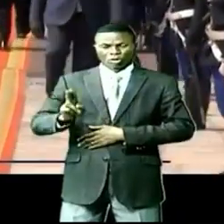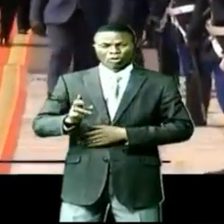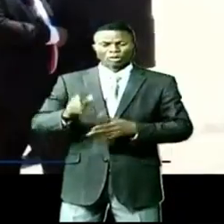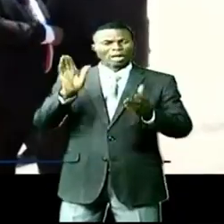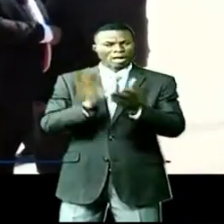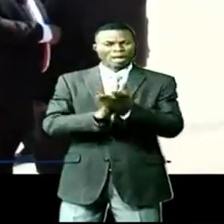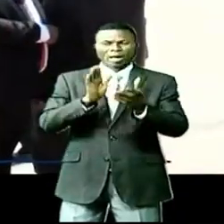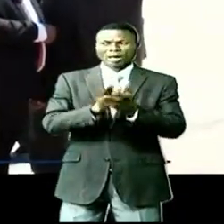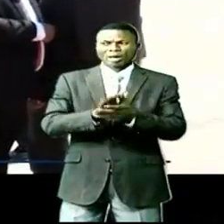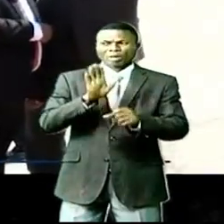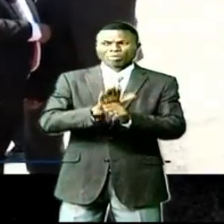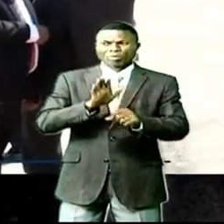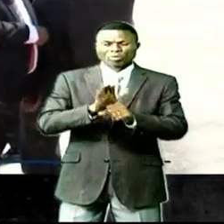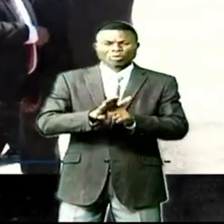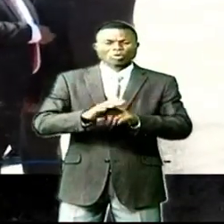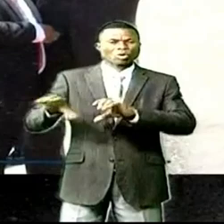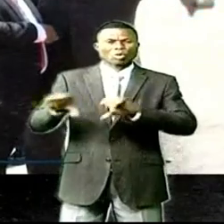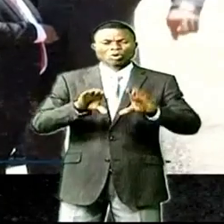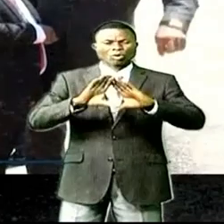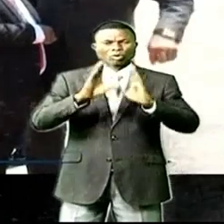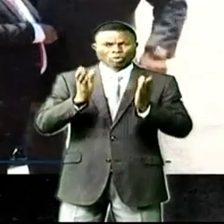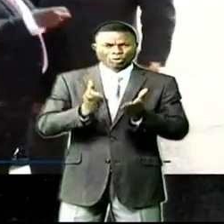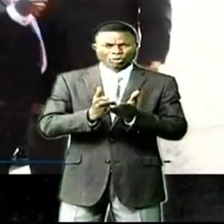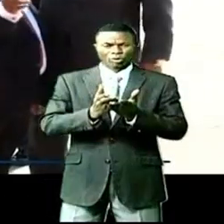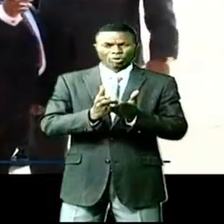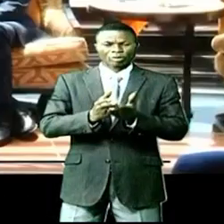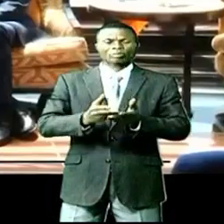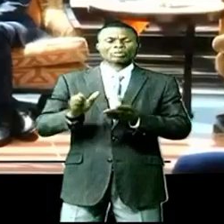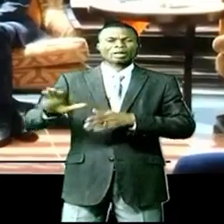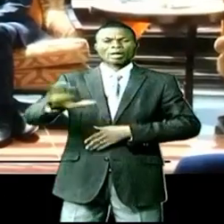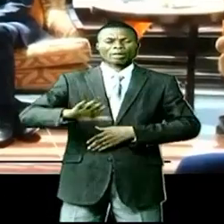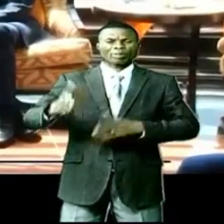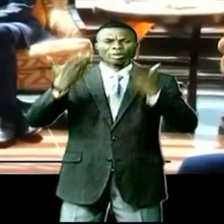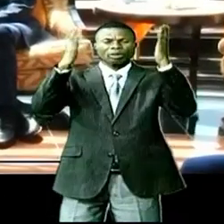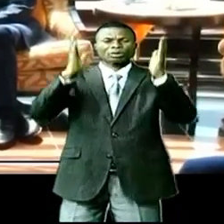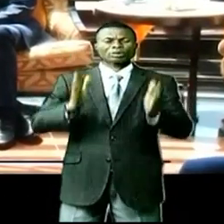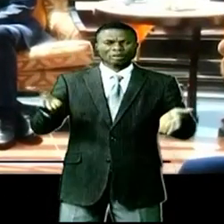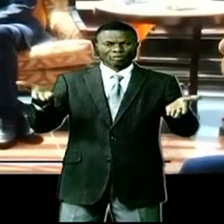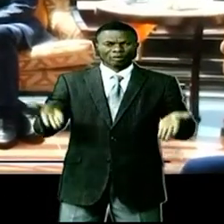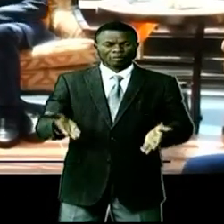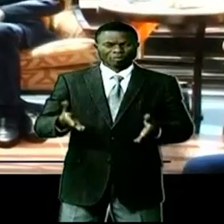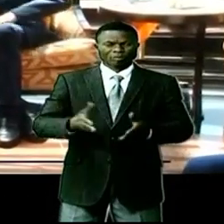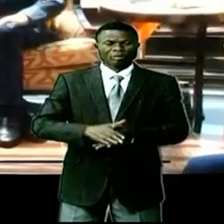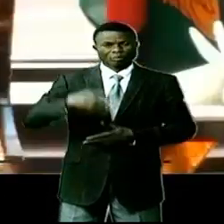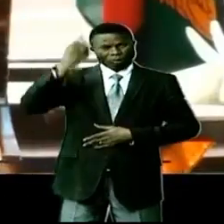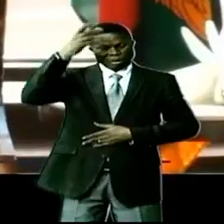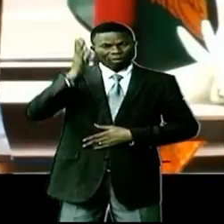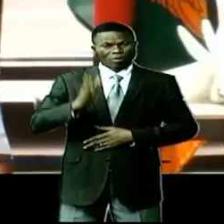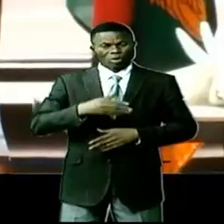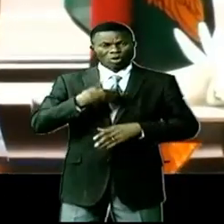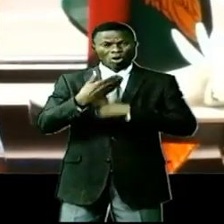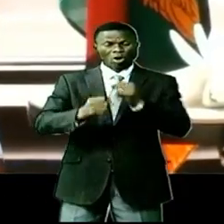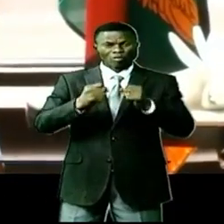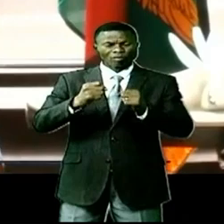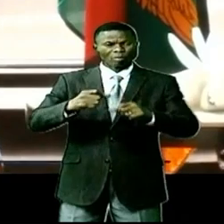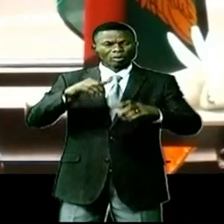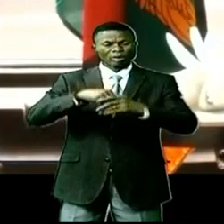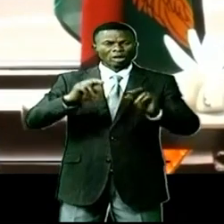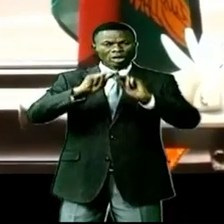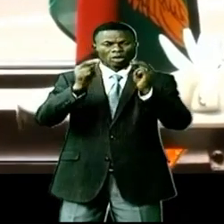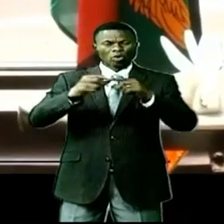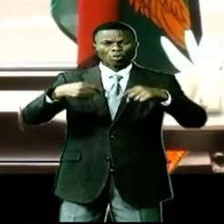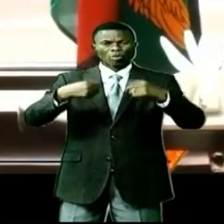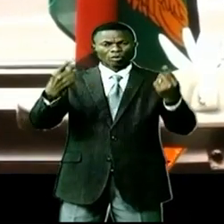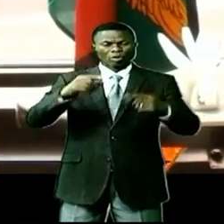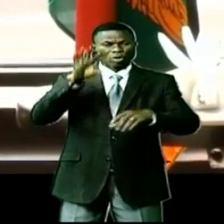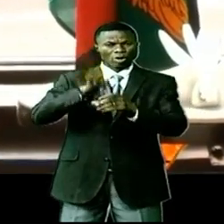acclamations d'une représentativité de la communauté zambienne. Acteur politique ayant lutté dans l'opposition et a été